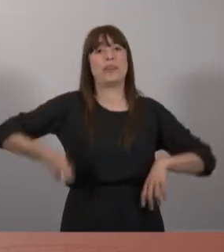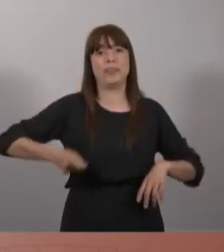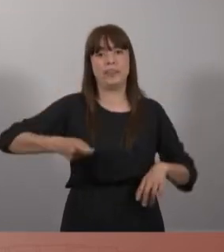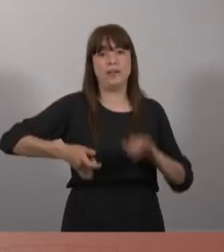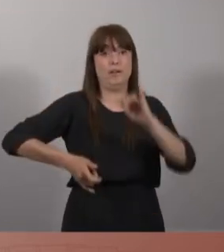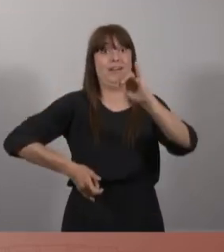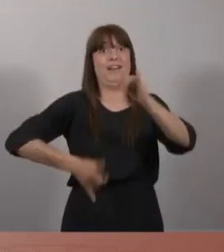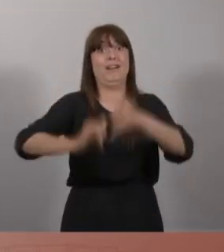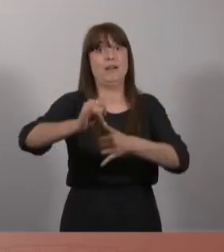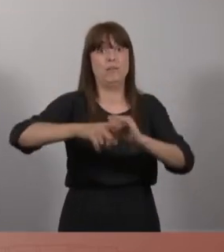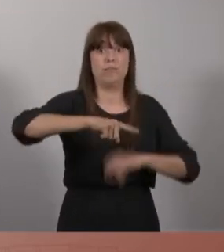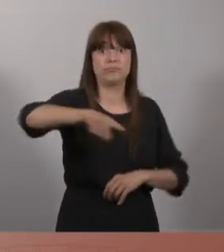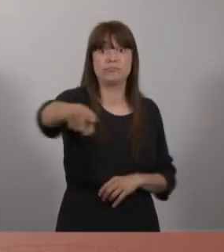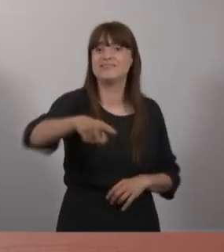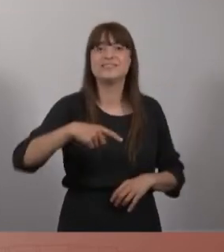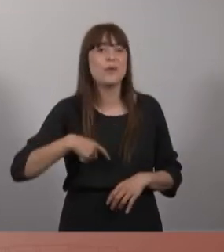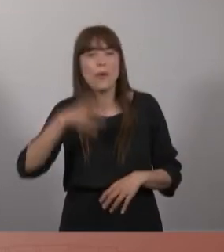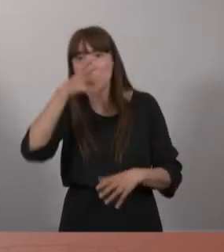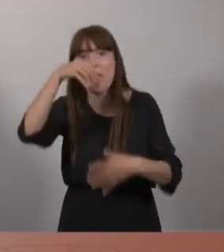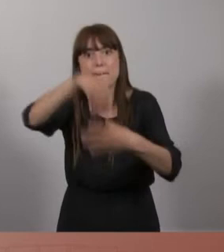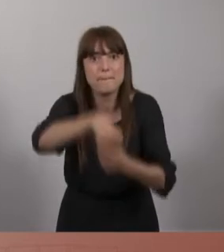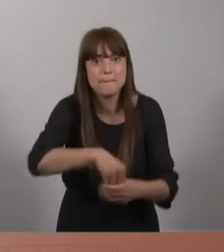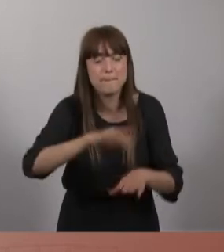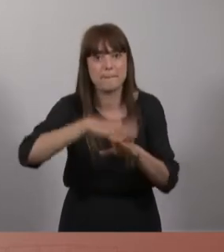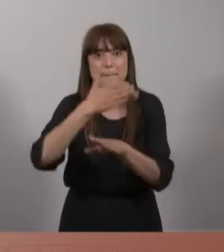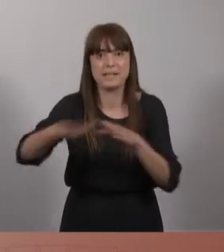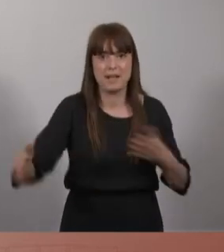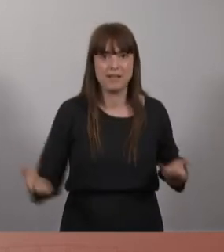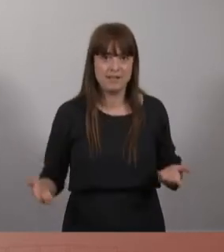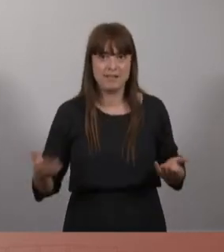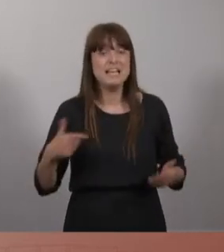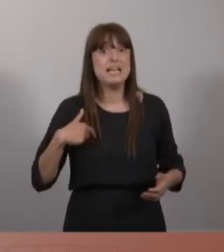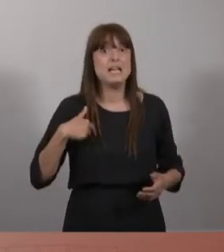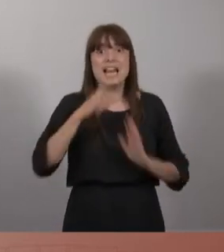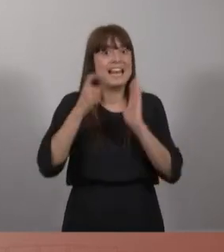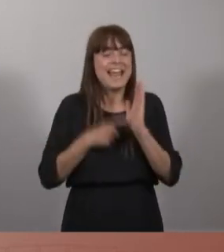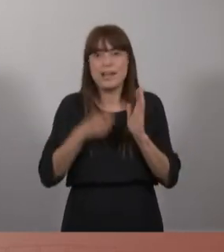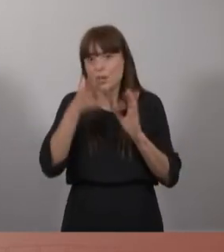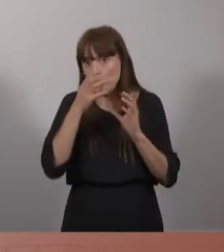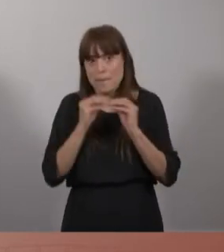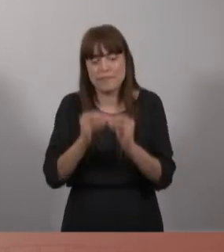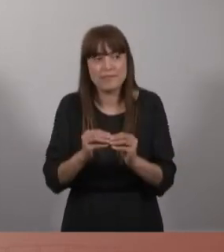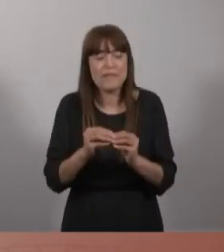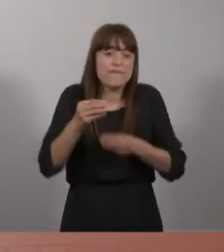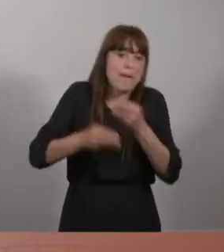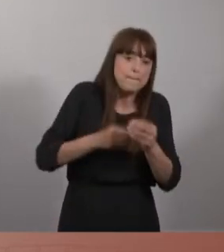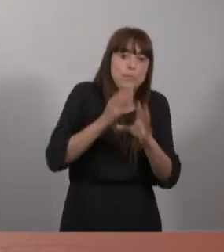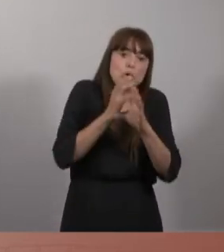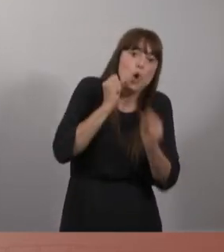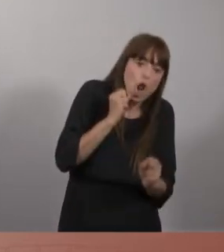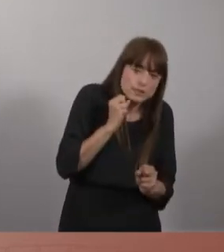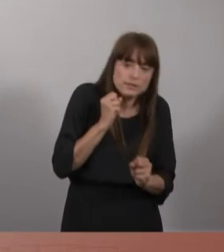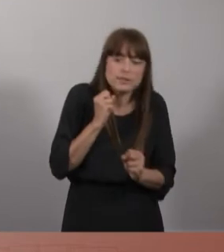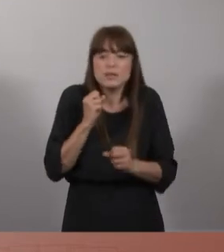veuen els desnonaments. Tenim tan poca capacitat legislativa que només podem intentar fer protocols per com fem els